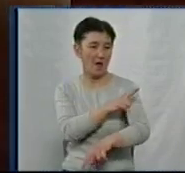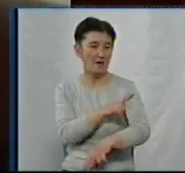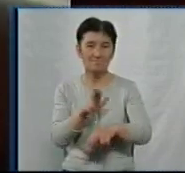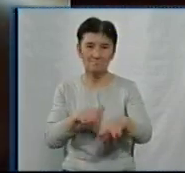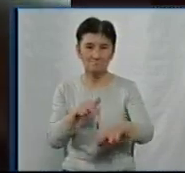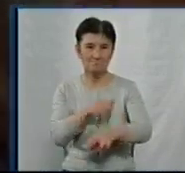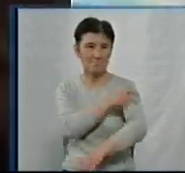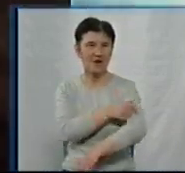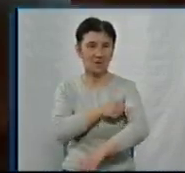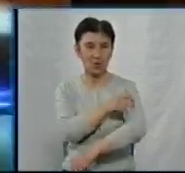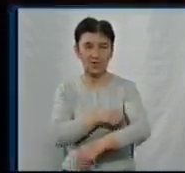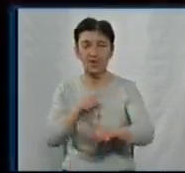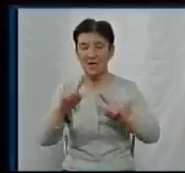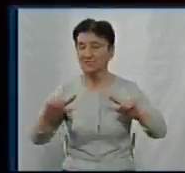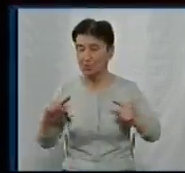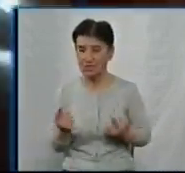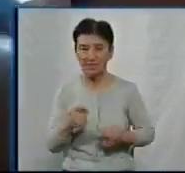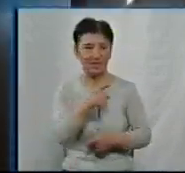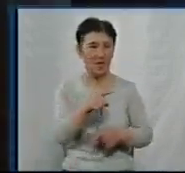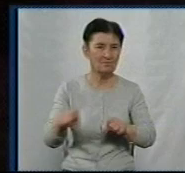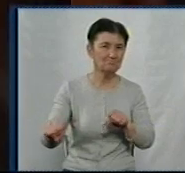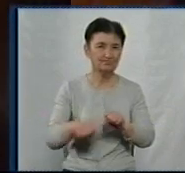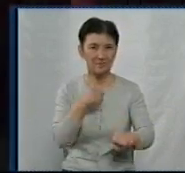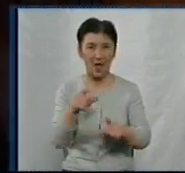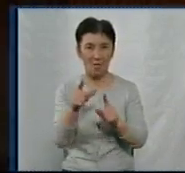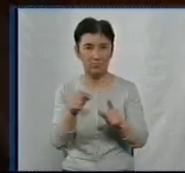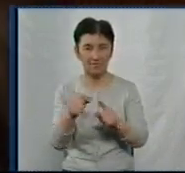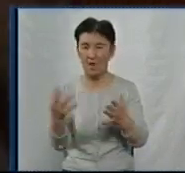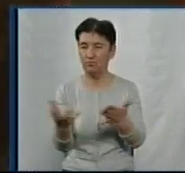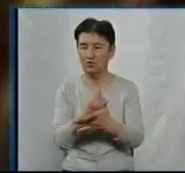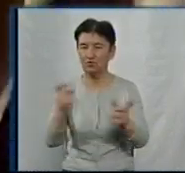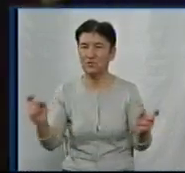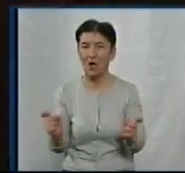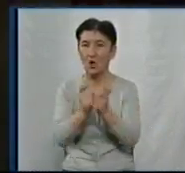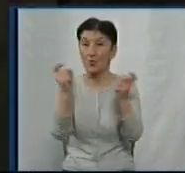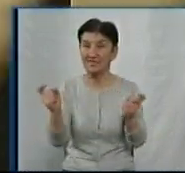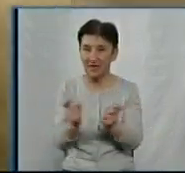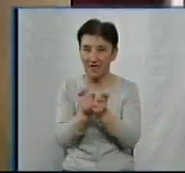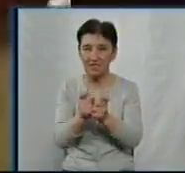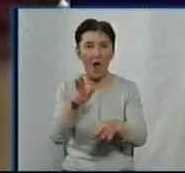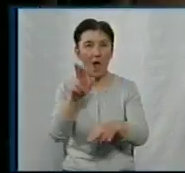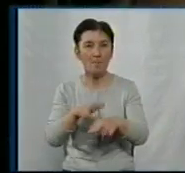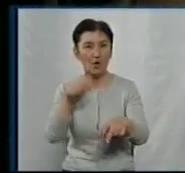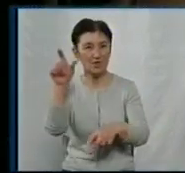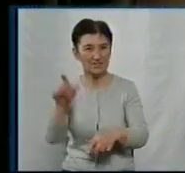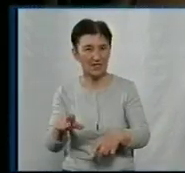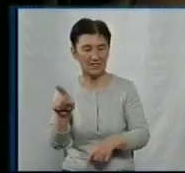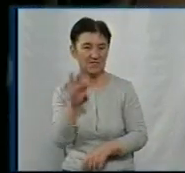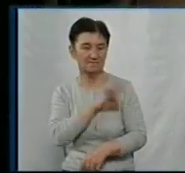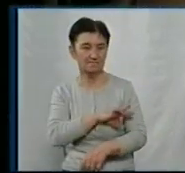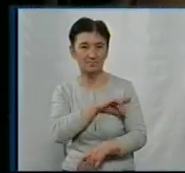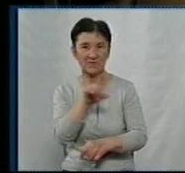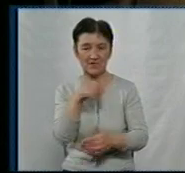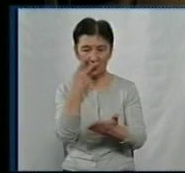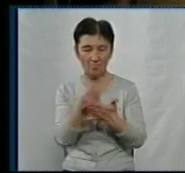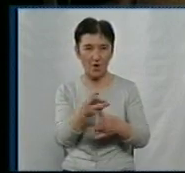Олександра Собченка через порушення правил дорожнього руху. Виник конфлікт, у результаті якого поліцейські застосували спецзасоби. За показами, які